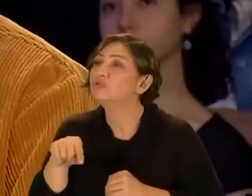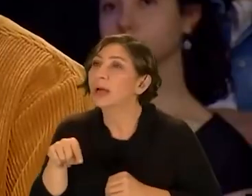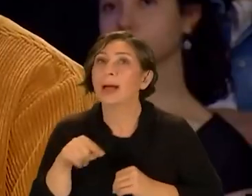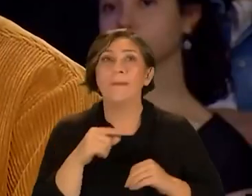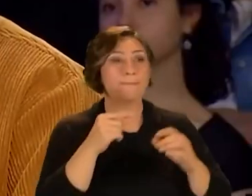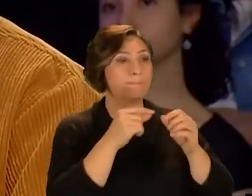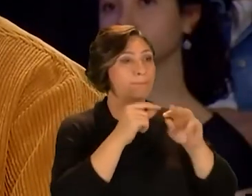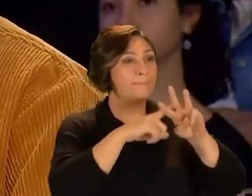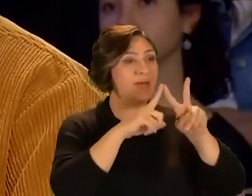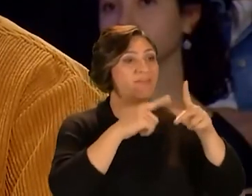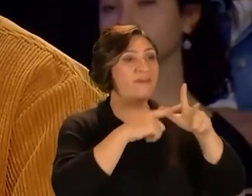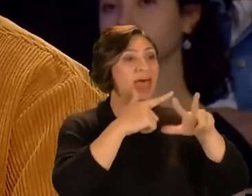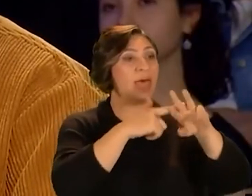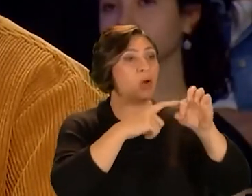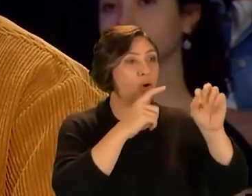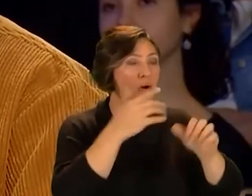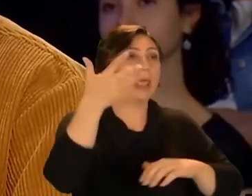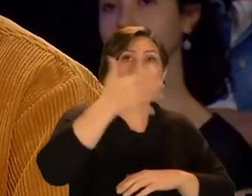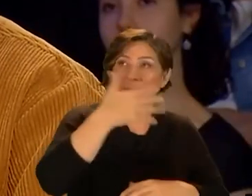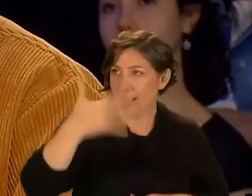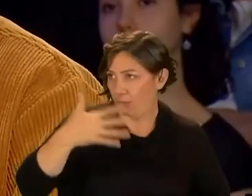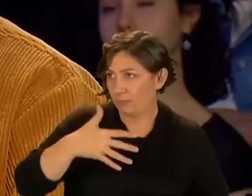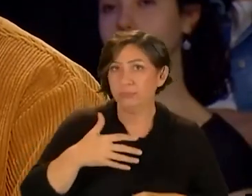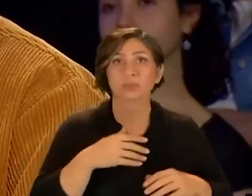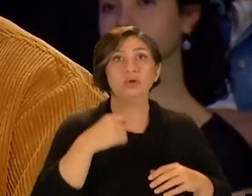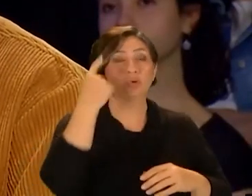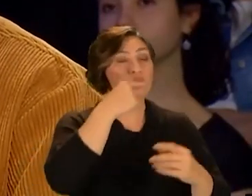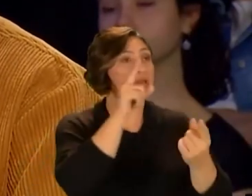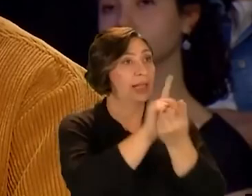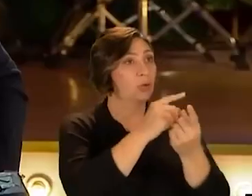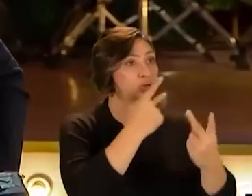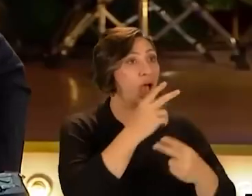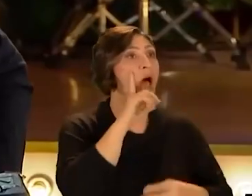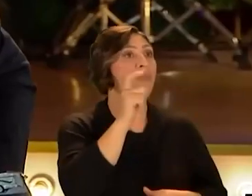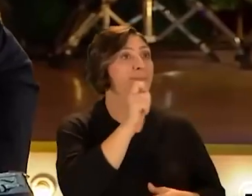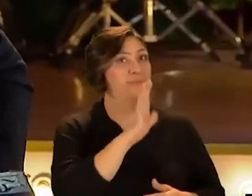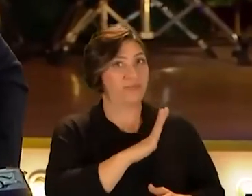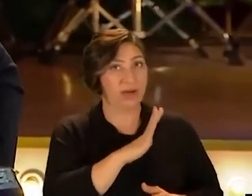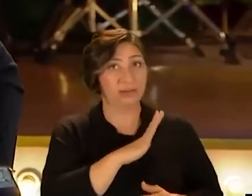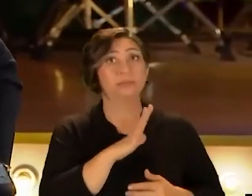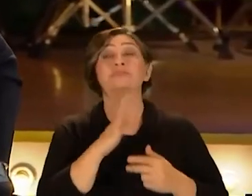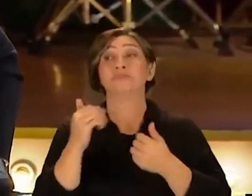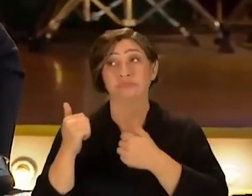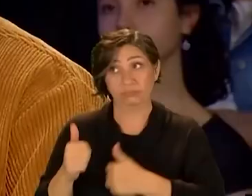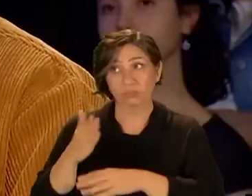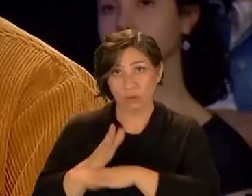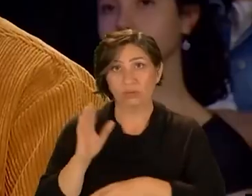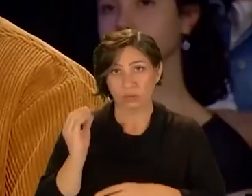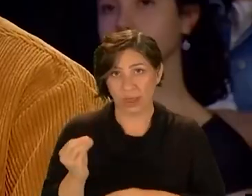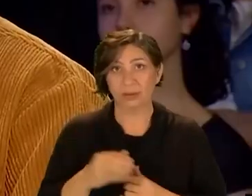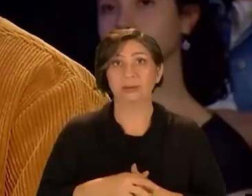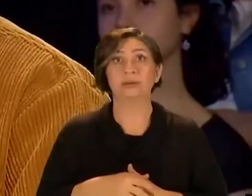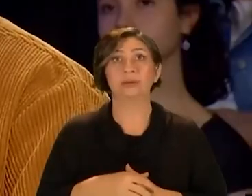Başka İşte Benfero var Hip hop dünyası Yüz yüzeyken konuşuruz var Adamlar var Güzel Adamlar var Evet